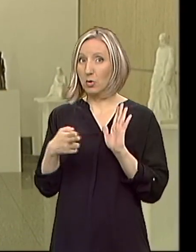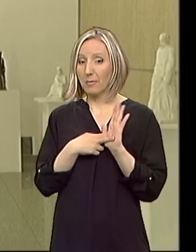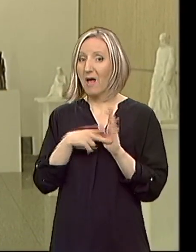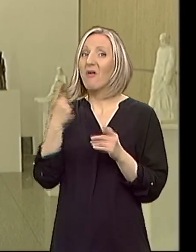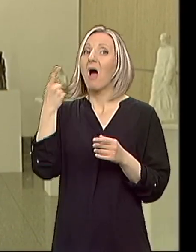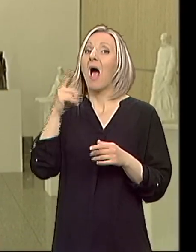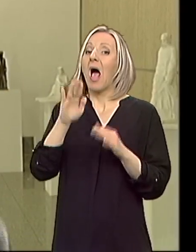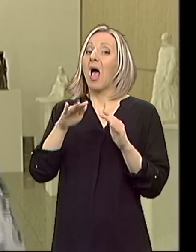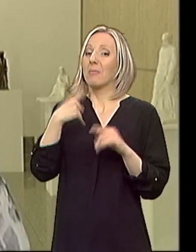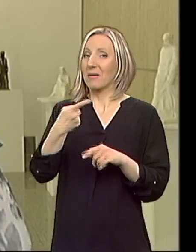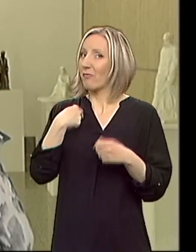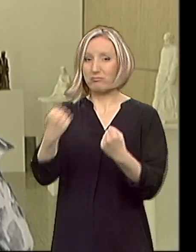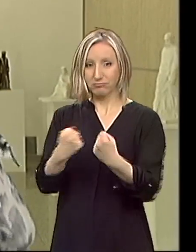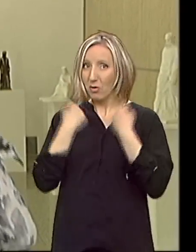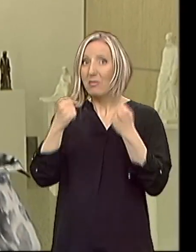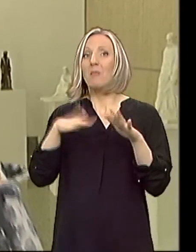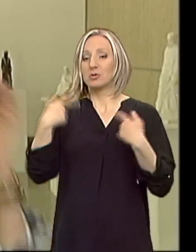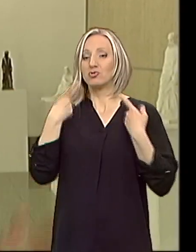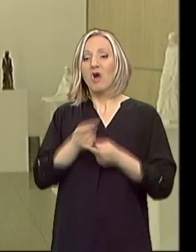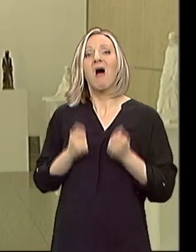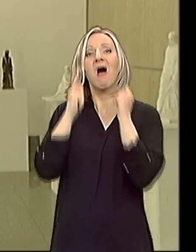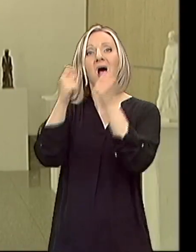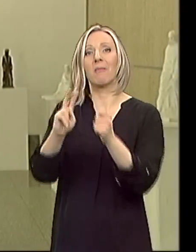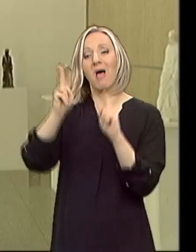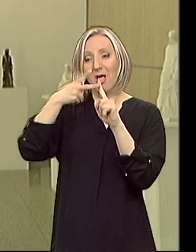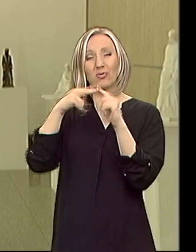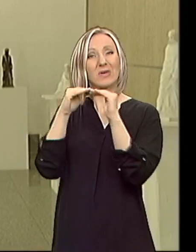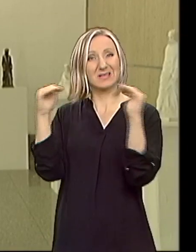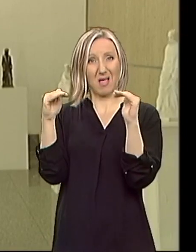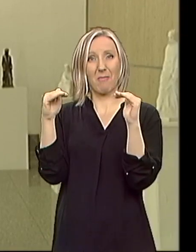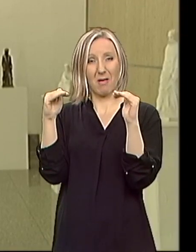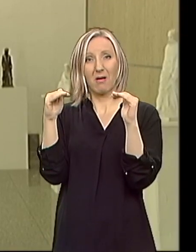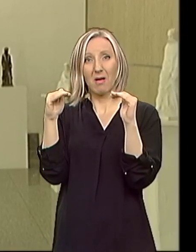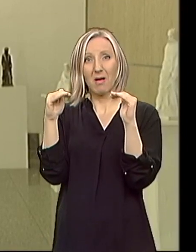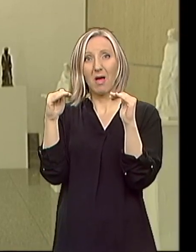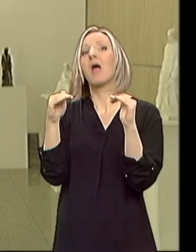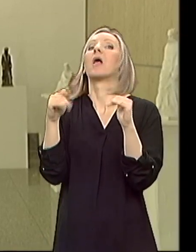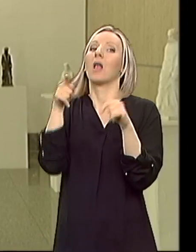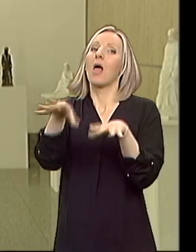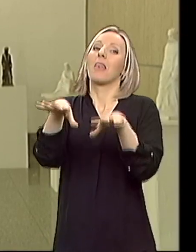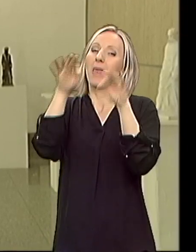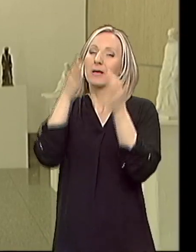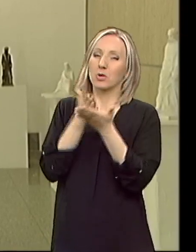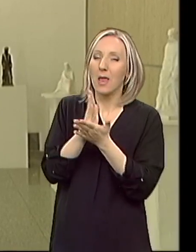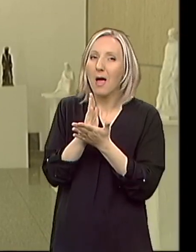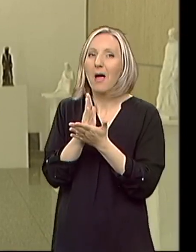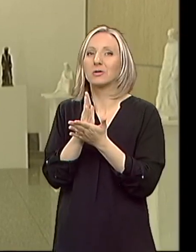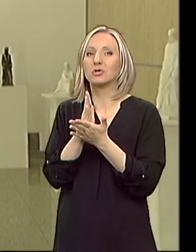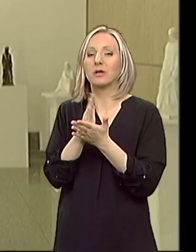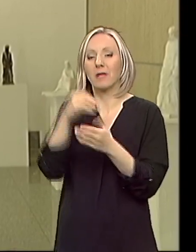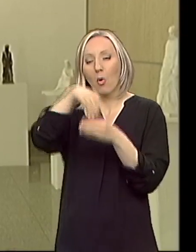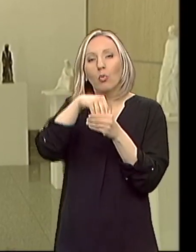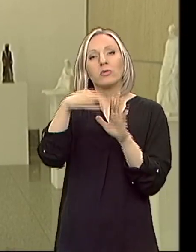veštačenju drugostepene komisije, kada se, eto, prosto pronašao način da se u okviru postojećeg